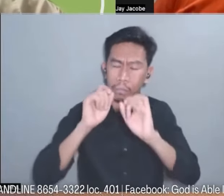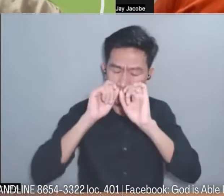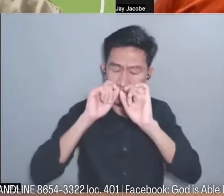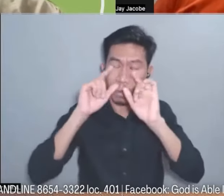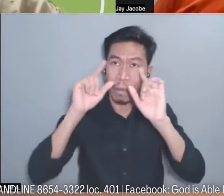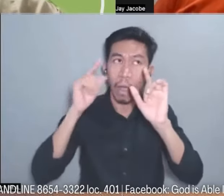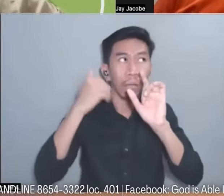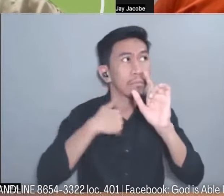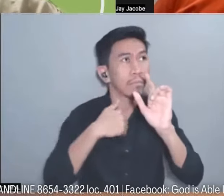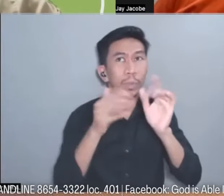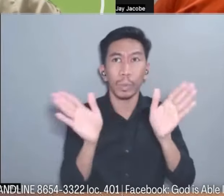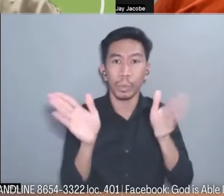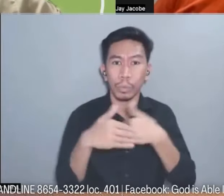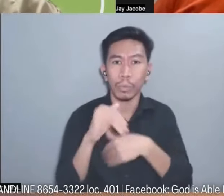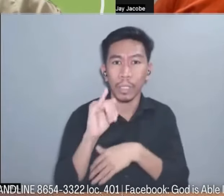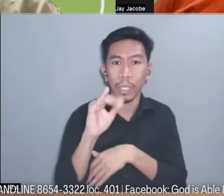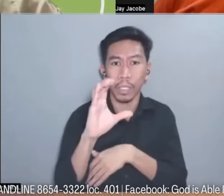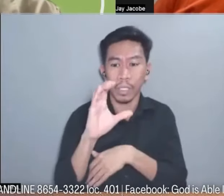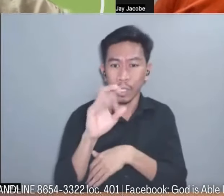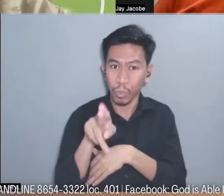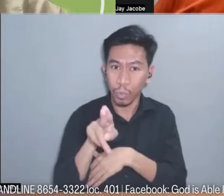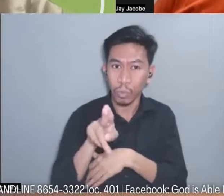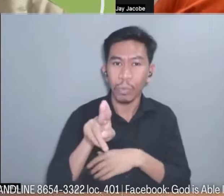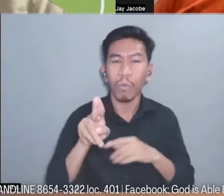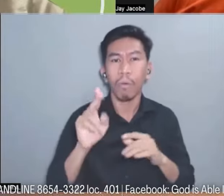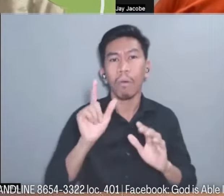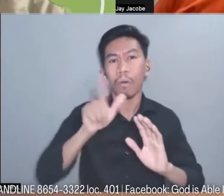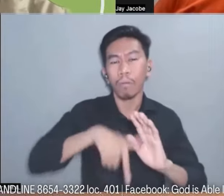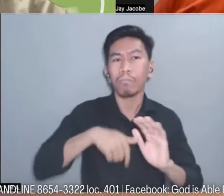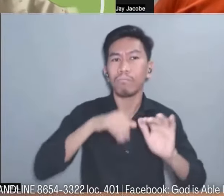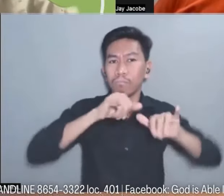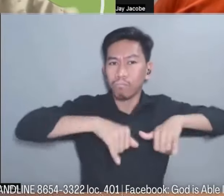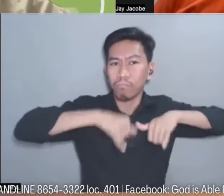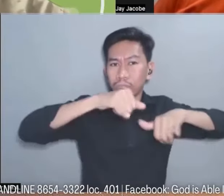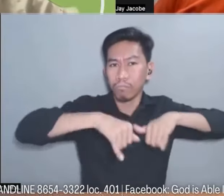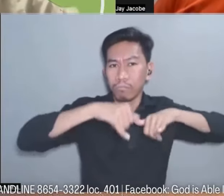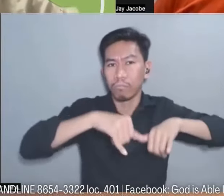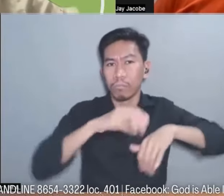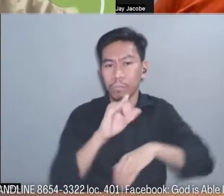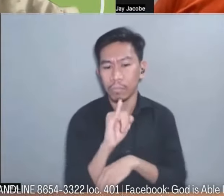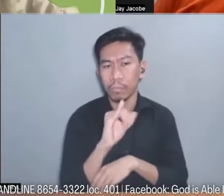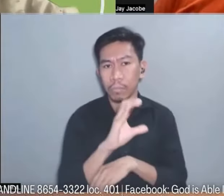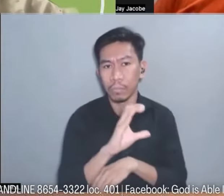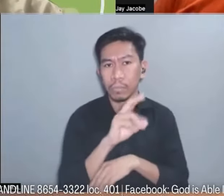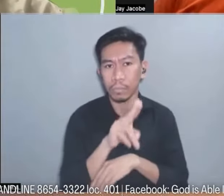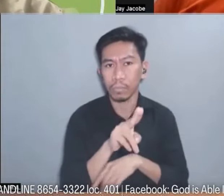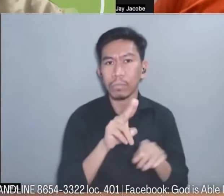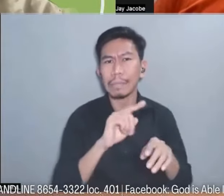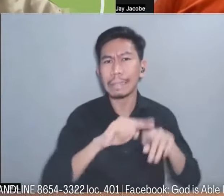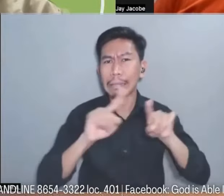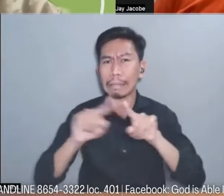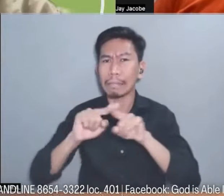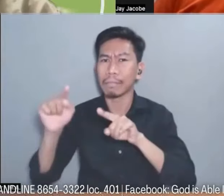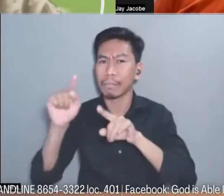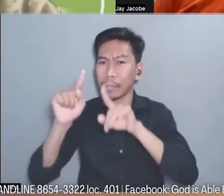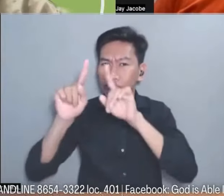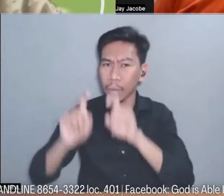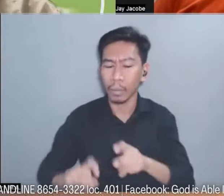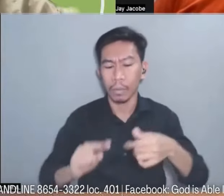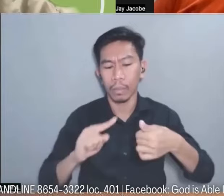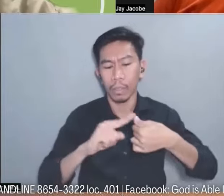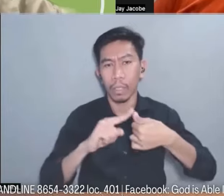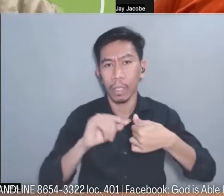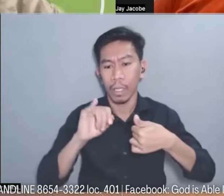from that time ako po ay nagpapagaling sa ICU. yung lahat po ng mga testing ay ICU, CT scan at